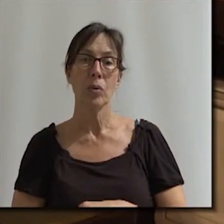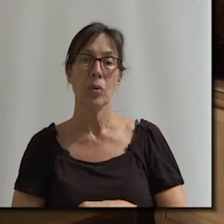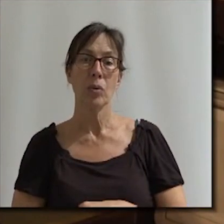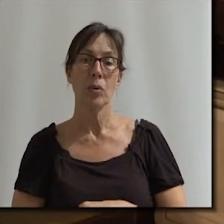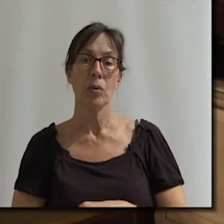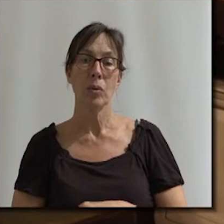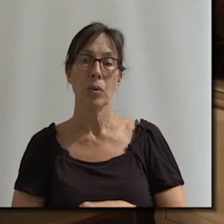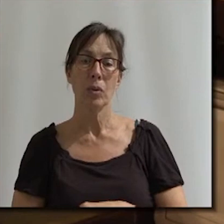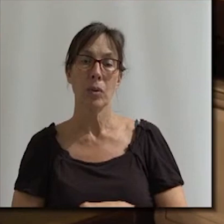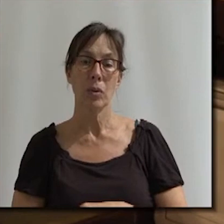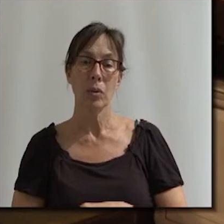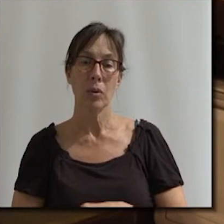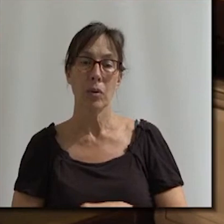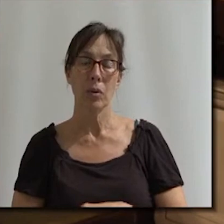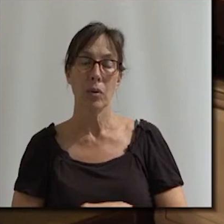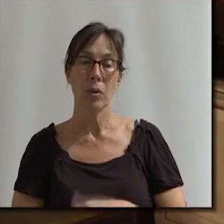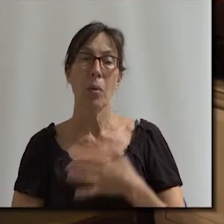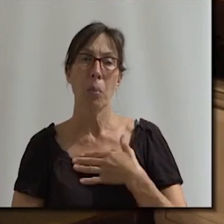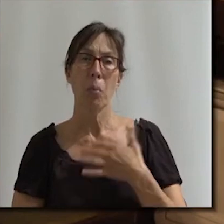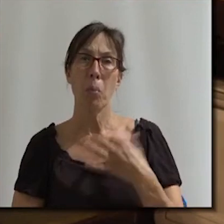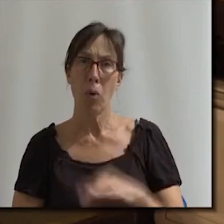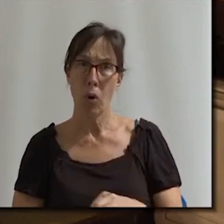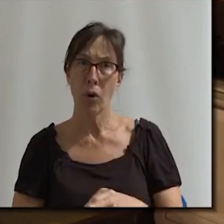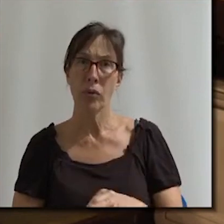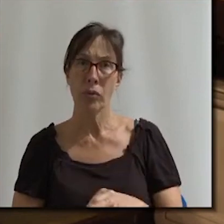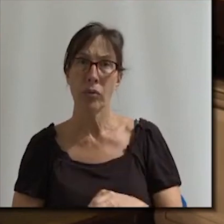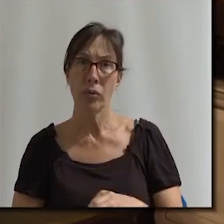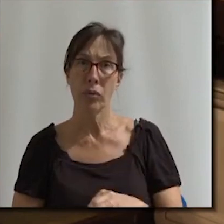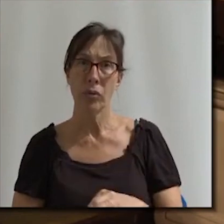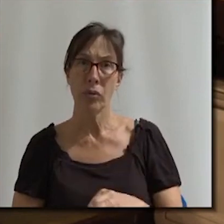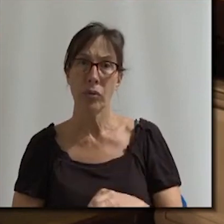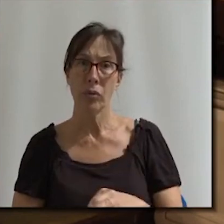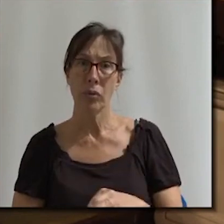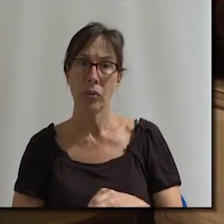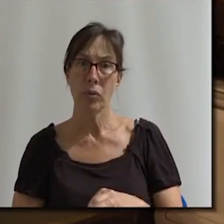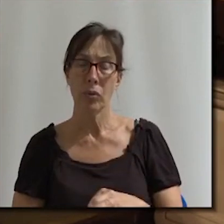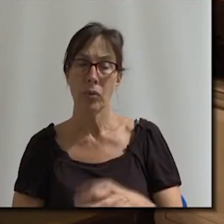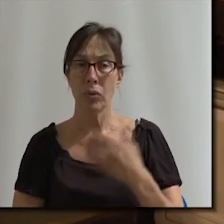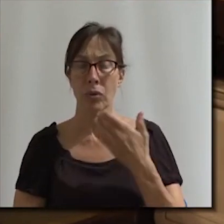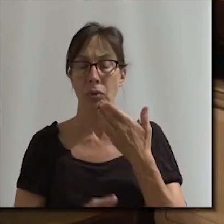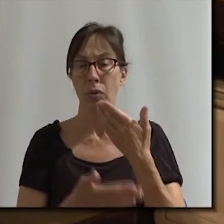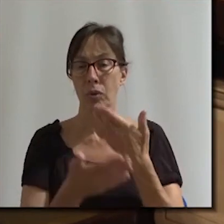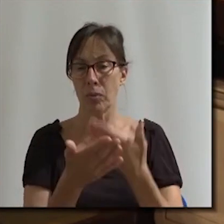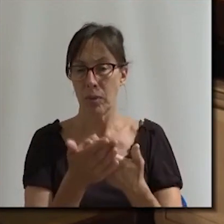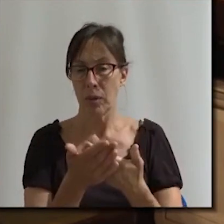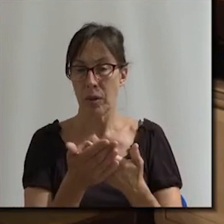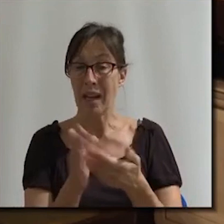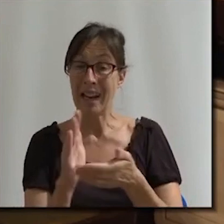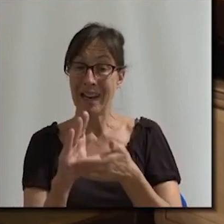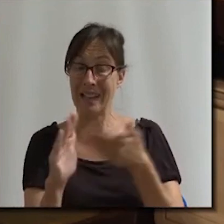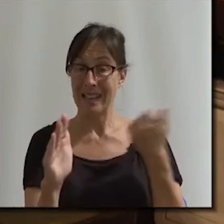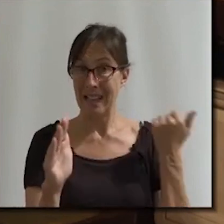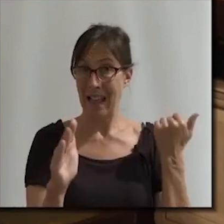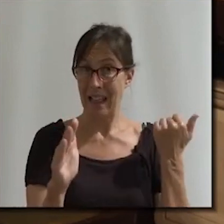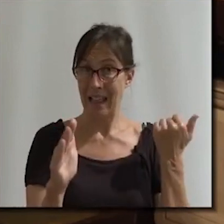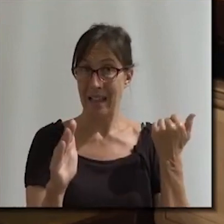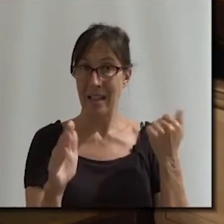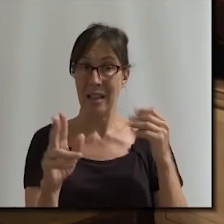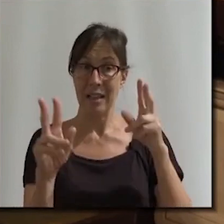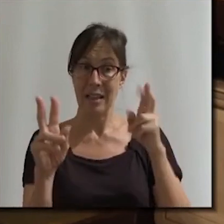'uns moments molt tensos, però l'alcalde va decidir donar el torn de paraula a l'oposició, on va ser criticat durament.